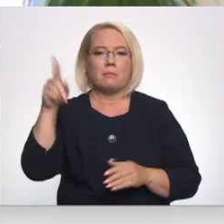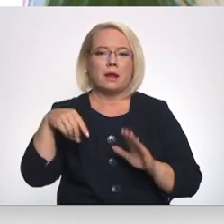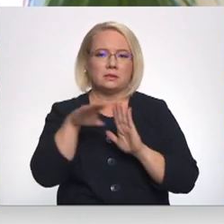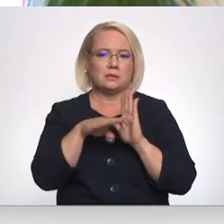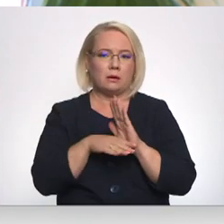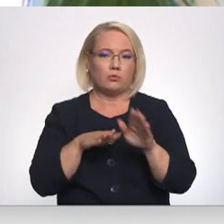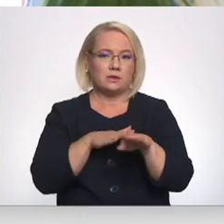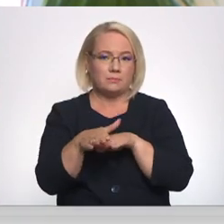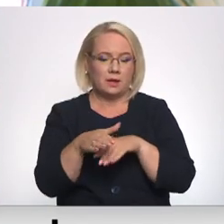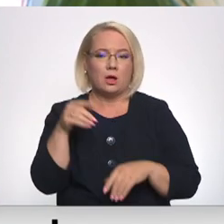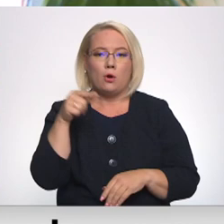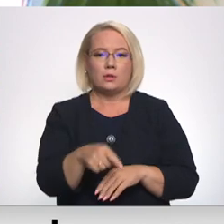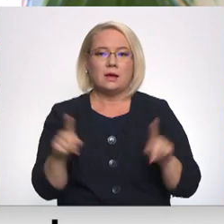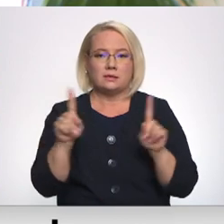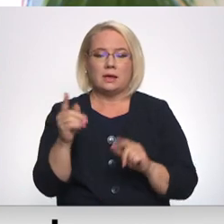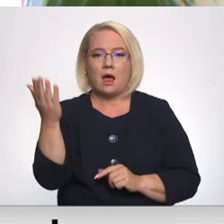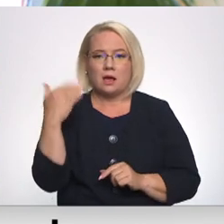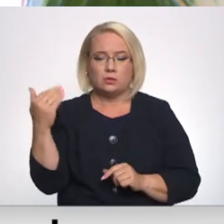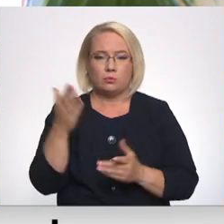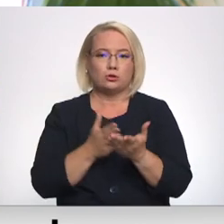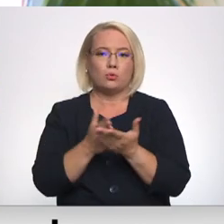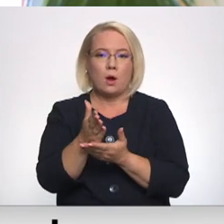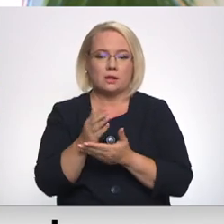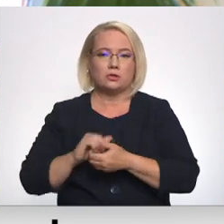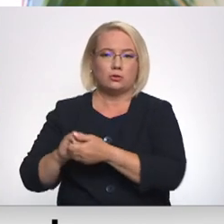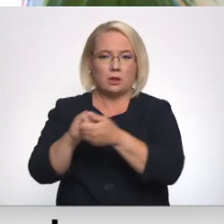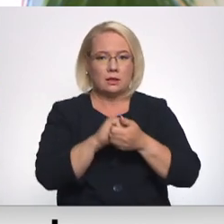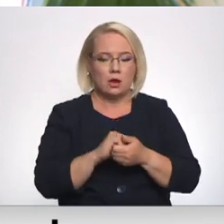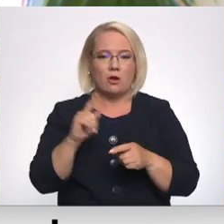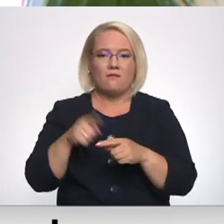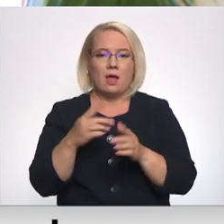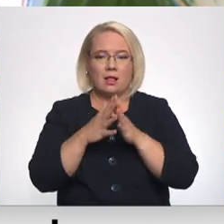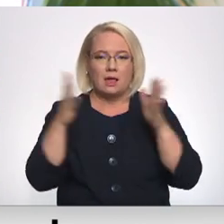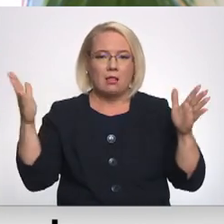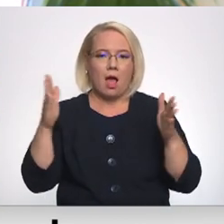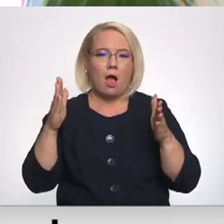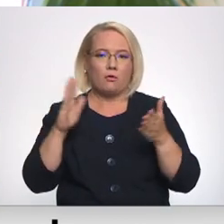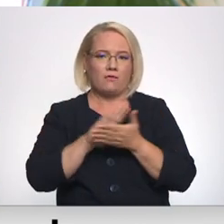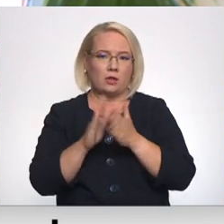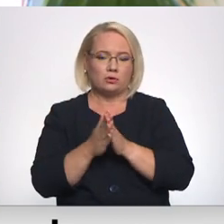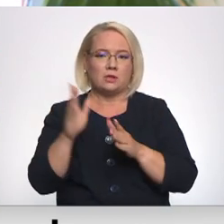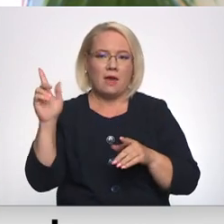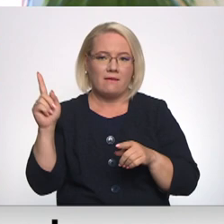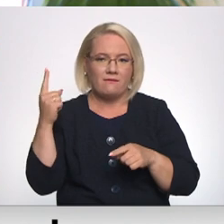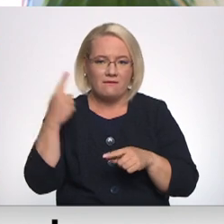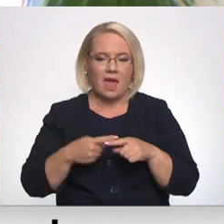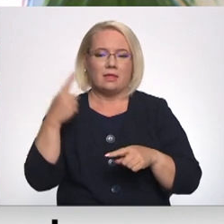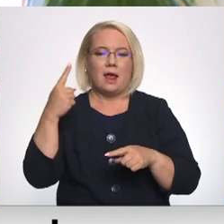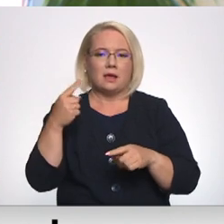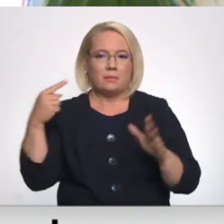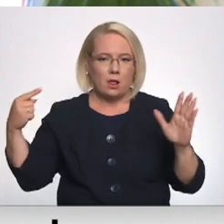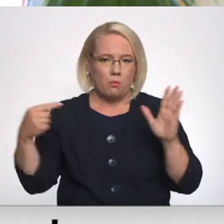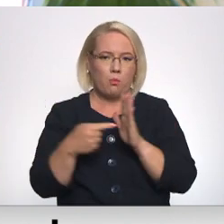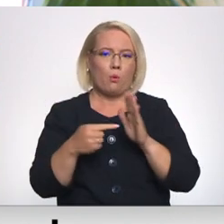tas ir aicinājums uz nozars solidaritāti un vēl lielāku vienošanos, lai vienreiz par visām reizēm pieliktu